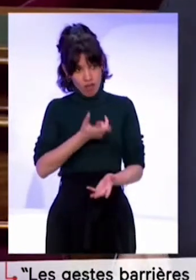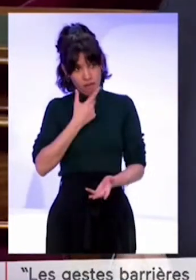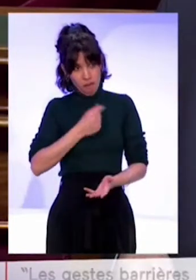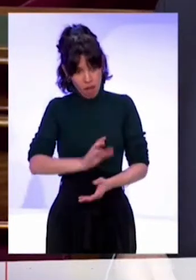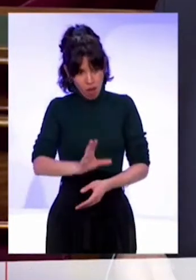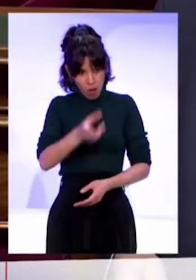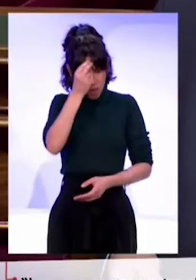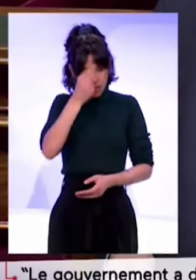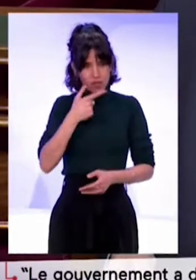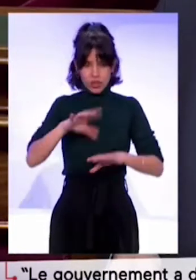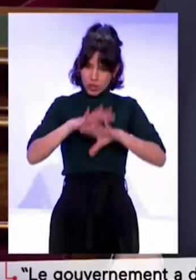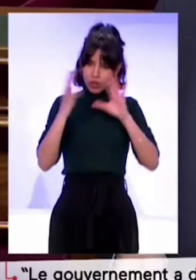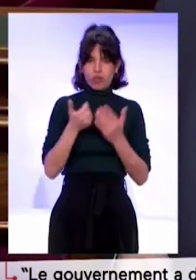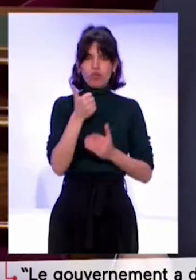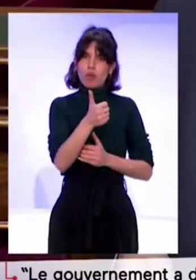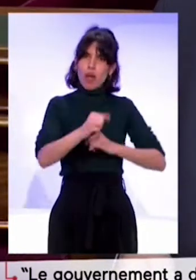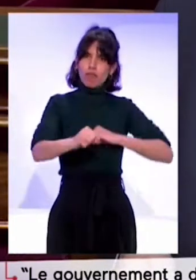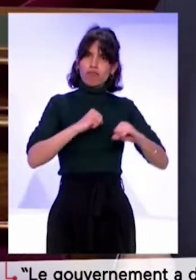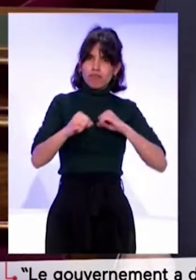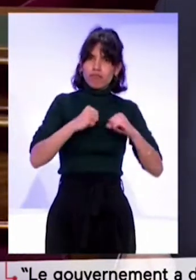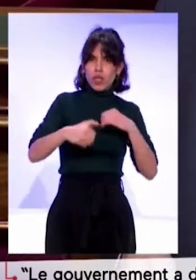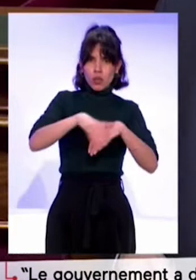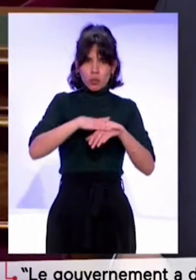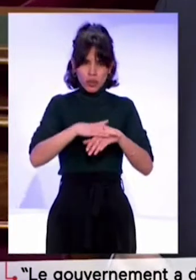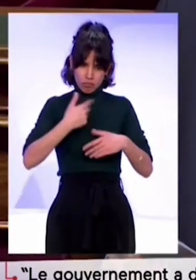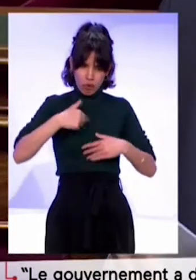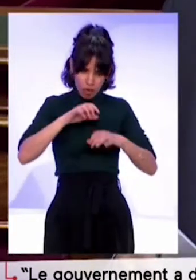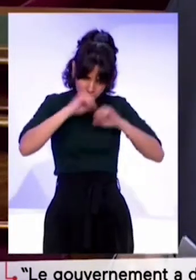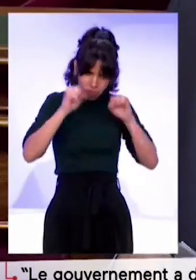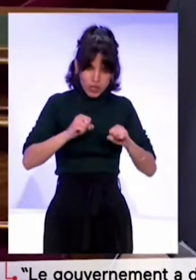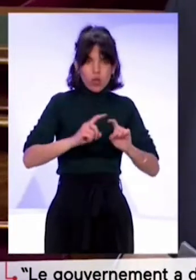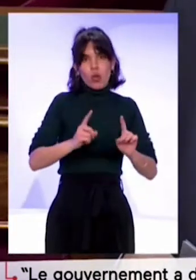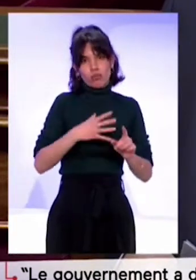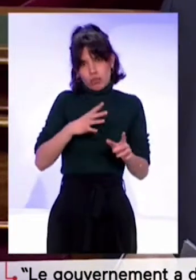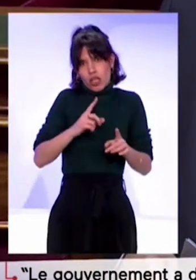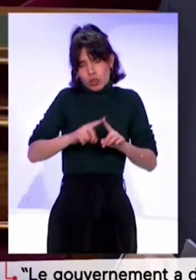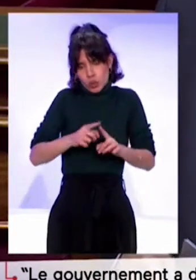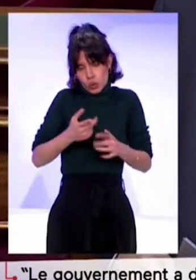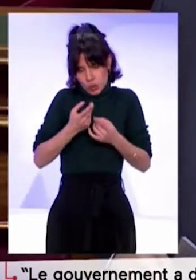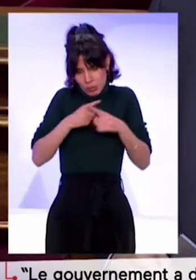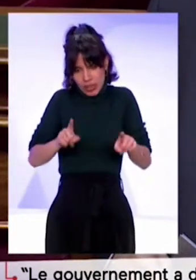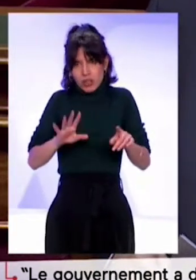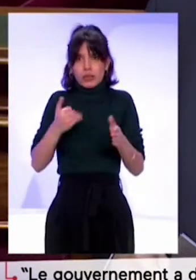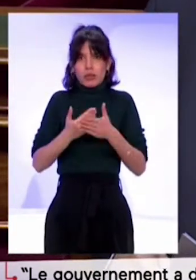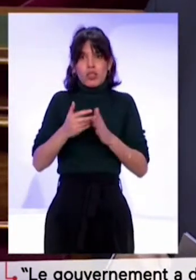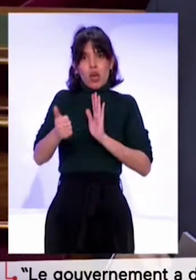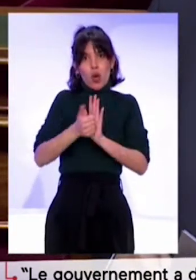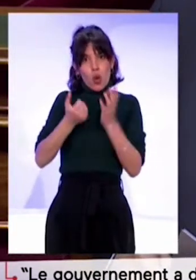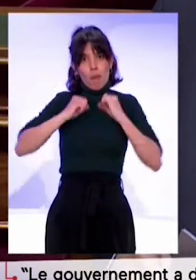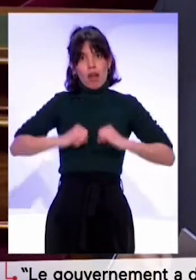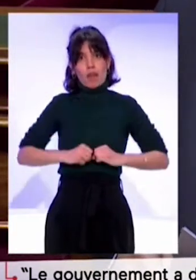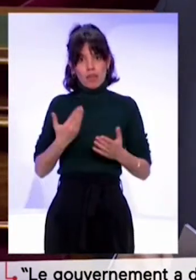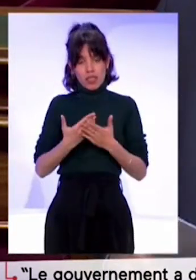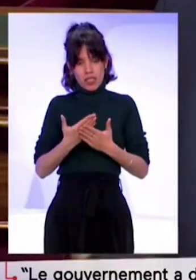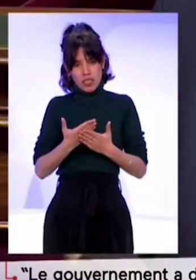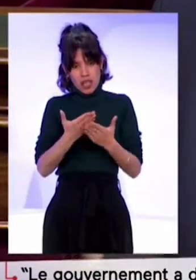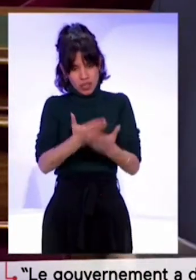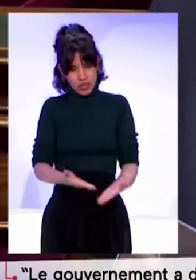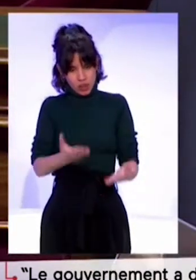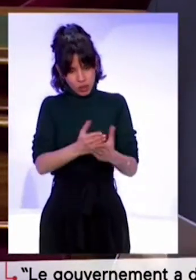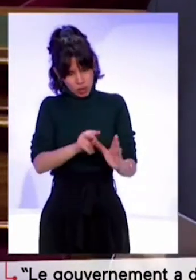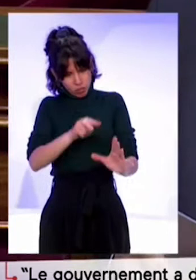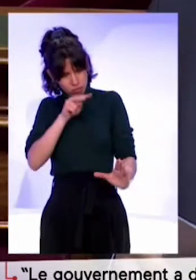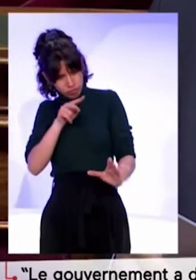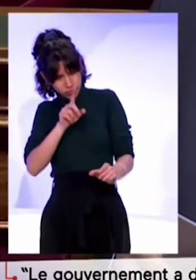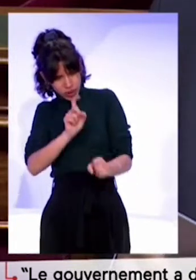adhésion à toute l'action qui est menée, bien entendu. Et c'est le rôle du Parlement, justement, que d'être critique, que de contrôler l